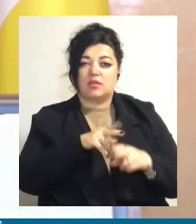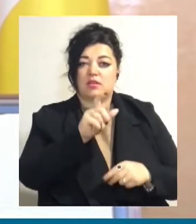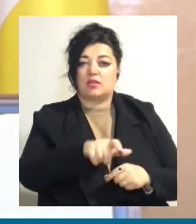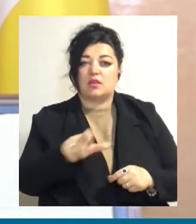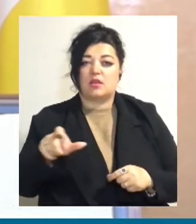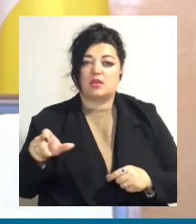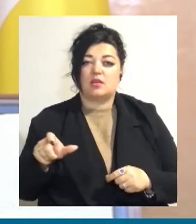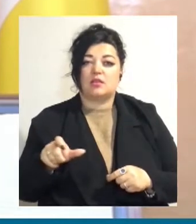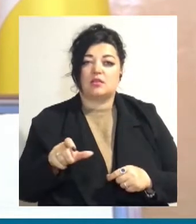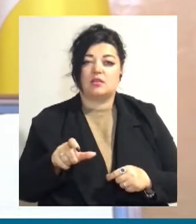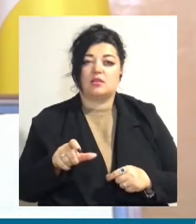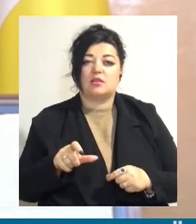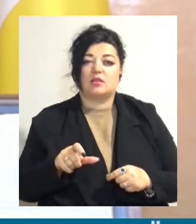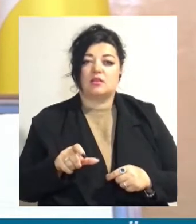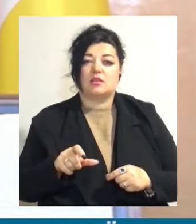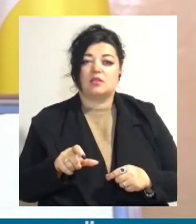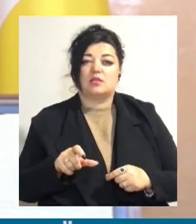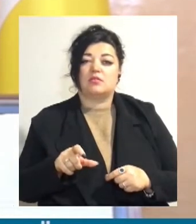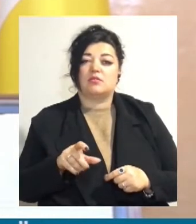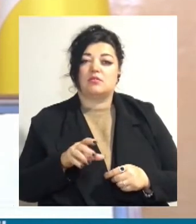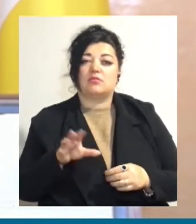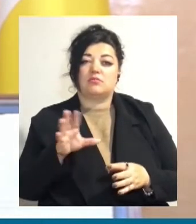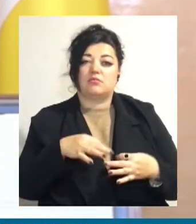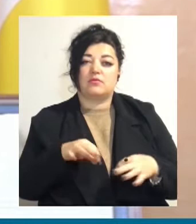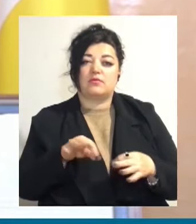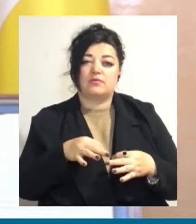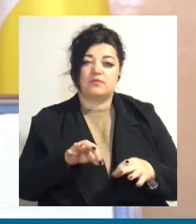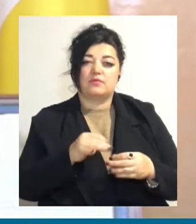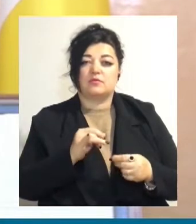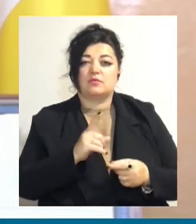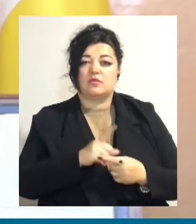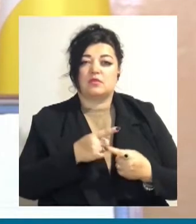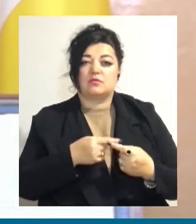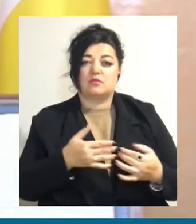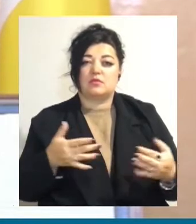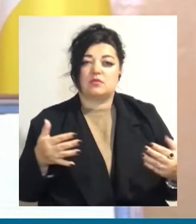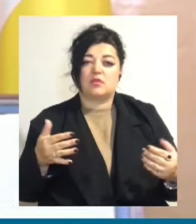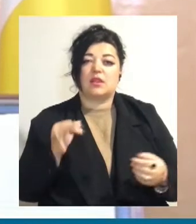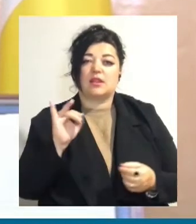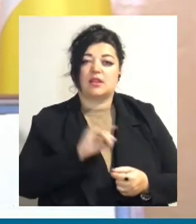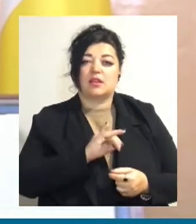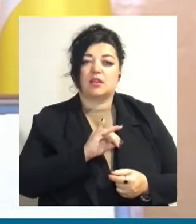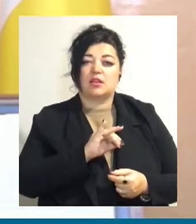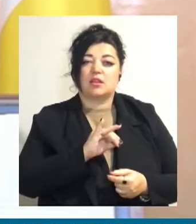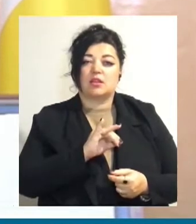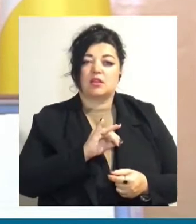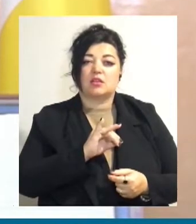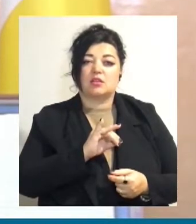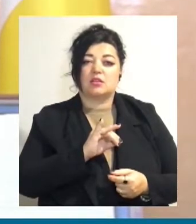з них 6 вишок, там автокрани і 40 людей –